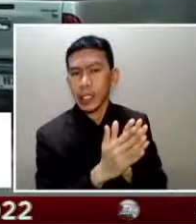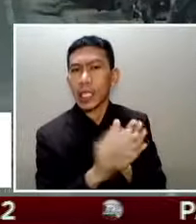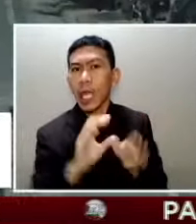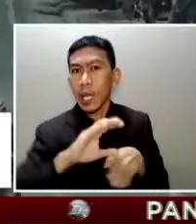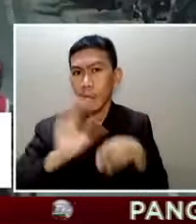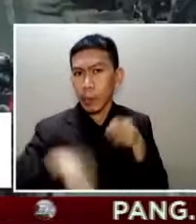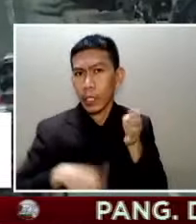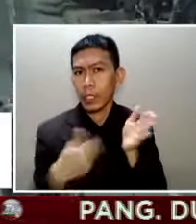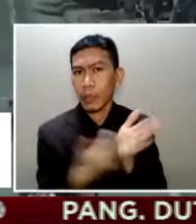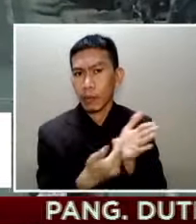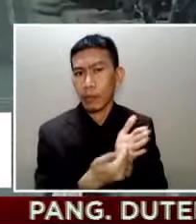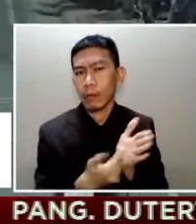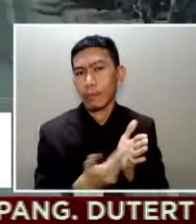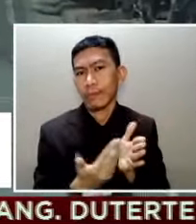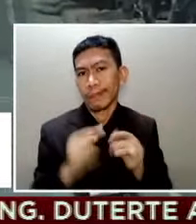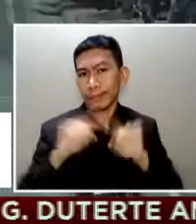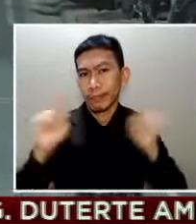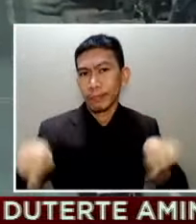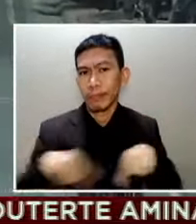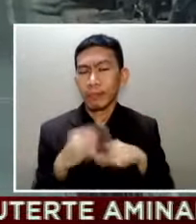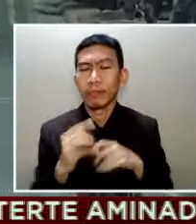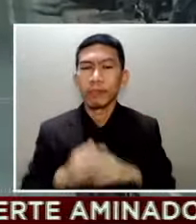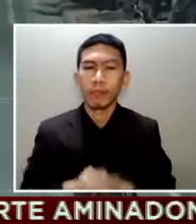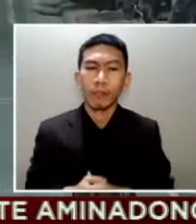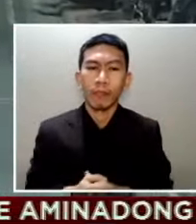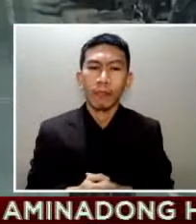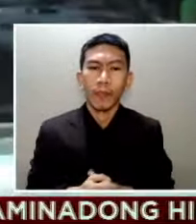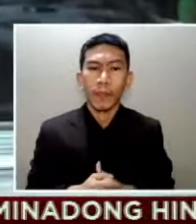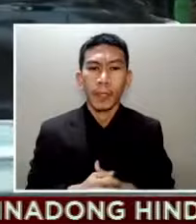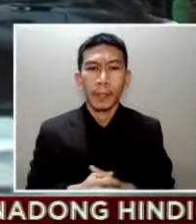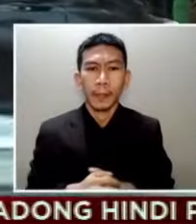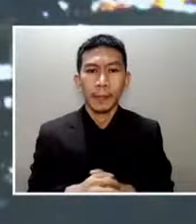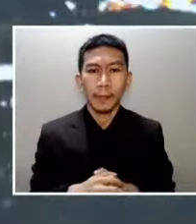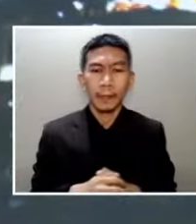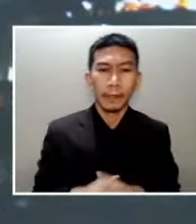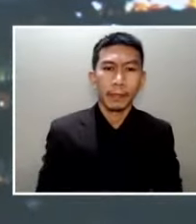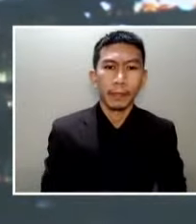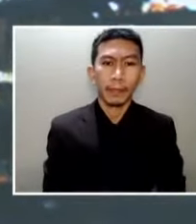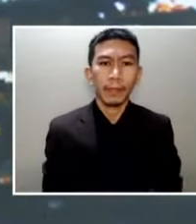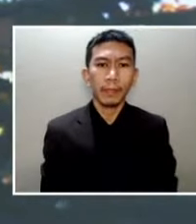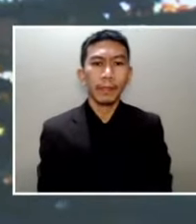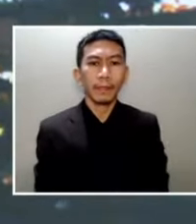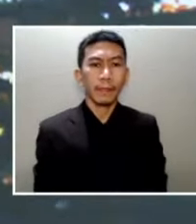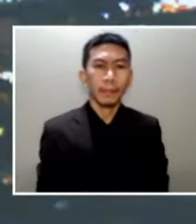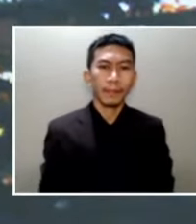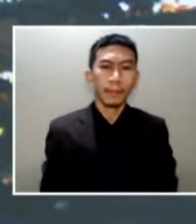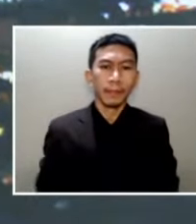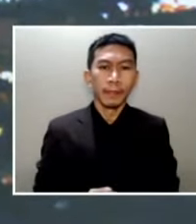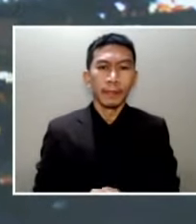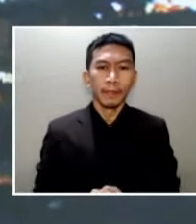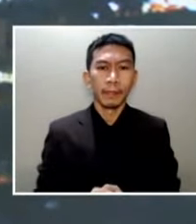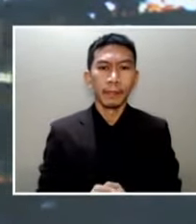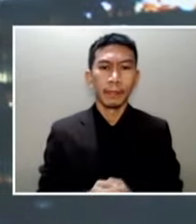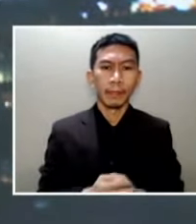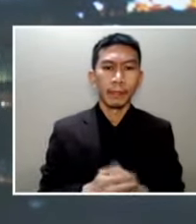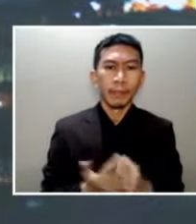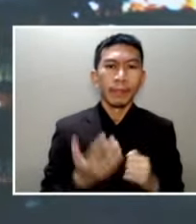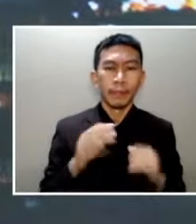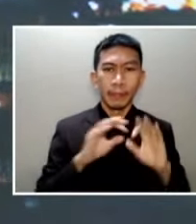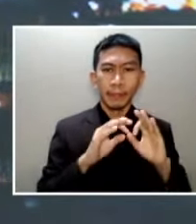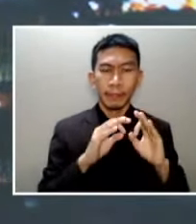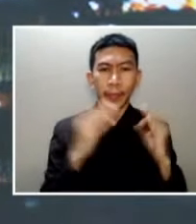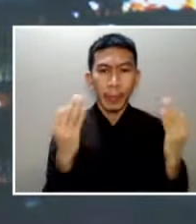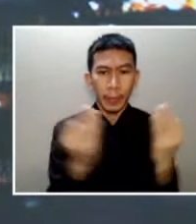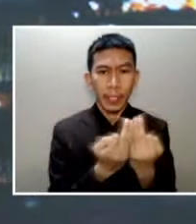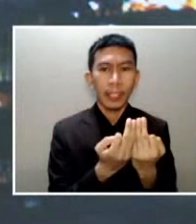sa krimen Jack Batallones ABS-CBN News Nag-aalala ang mga kapamilya at